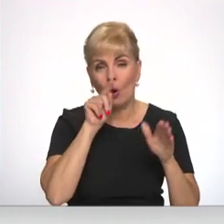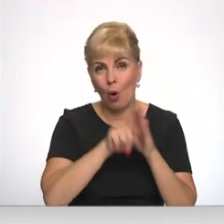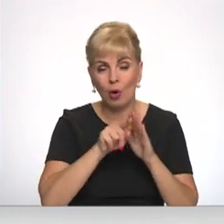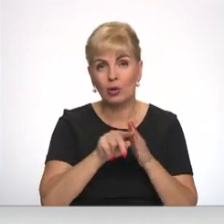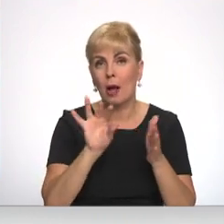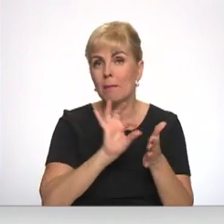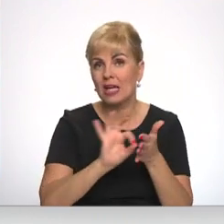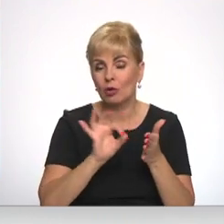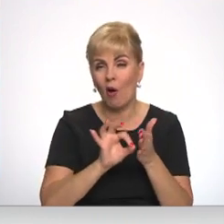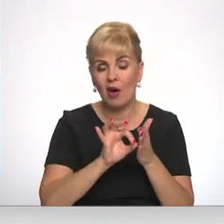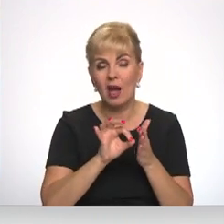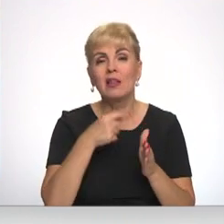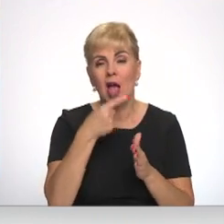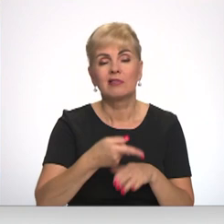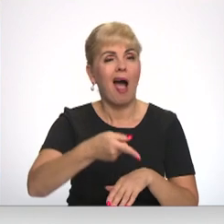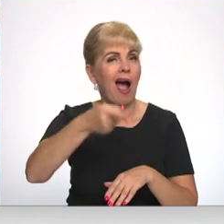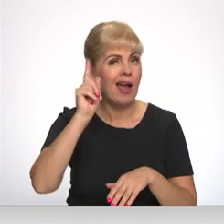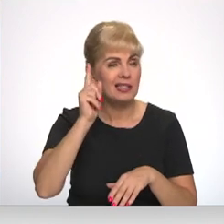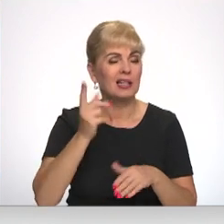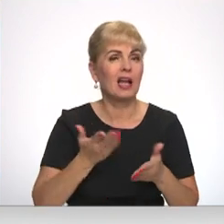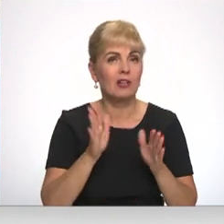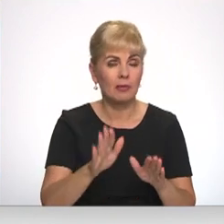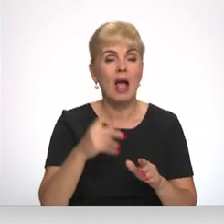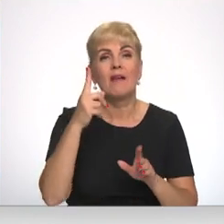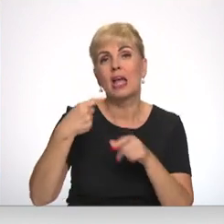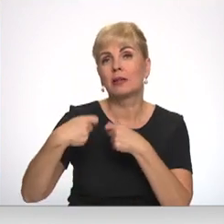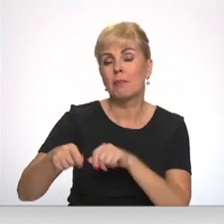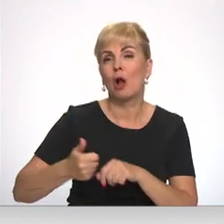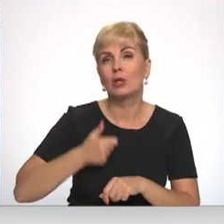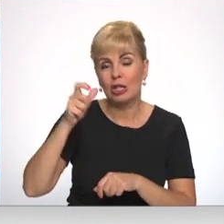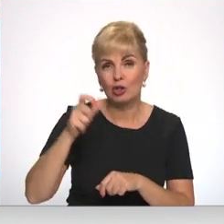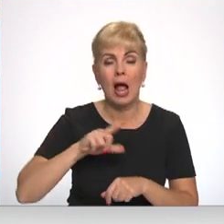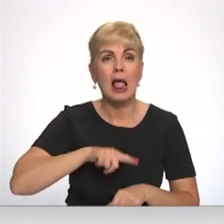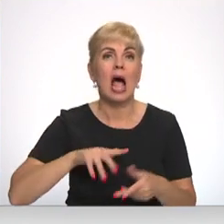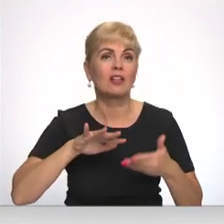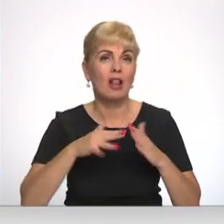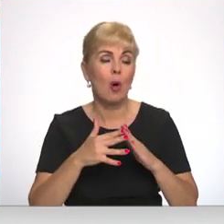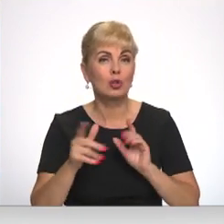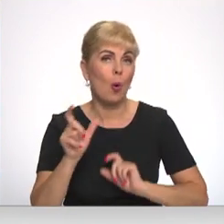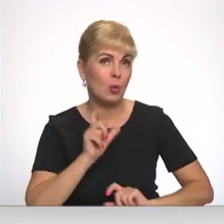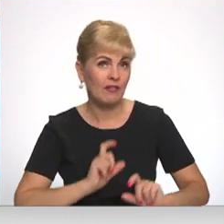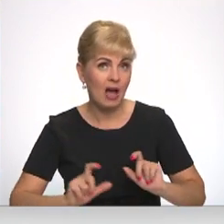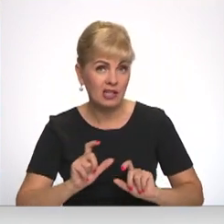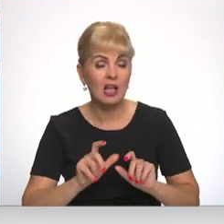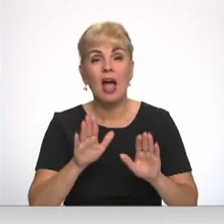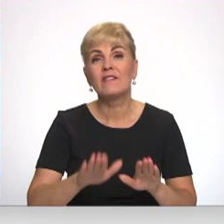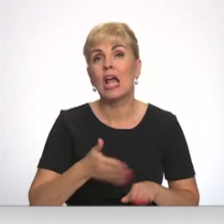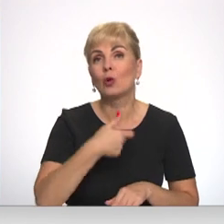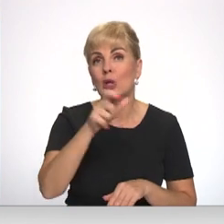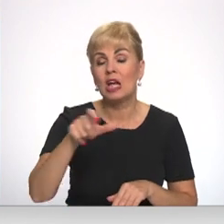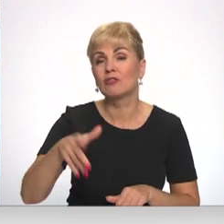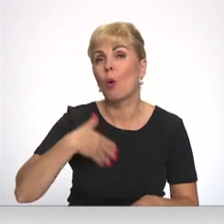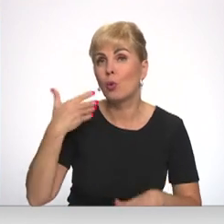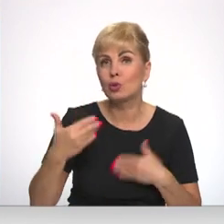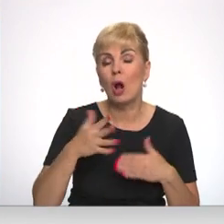aizliedzas tajā uzturēties. Pili un vēl vienu ēku pārdod tās īpašnieks Latvijas lauksaimniecības universitāte. Bet vietējie iedzīvotāji ir